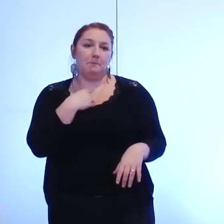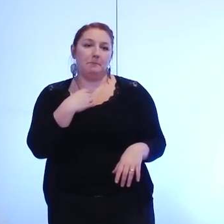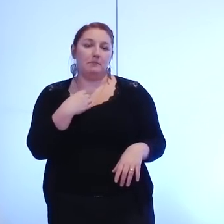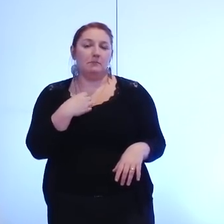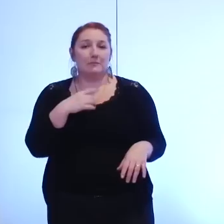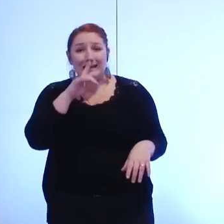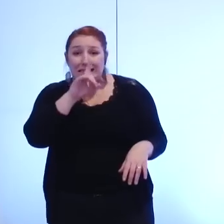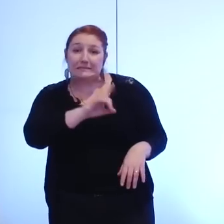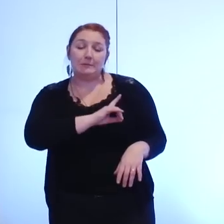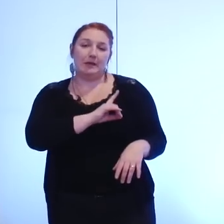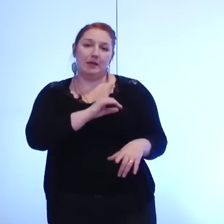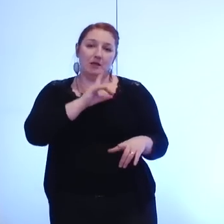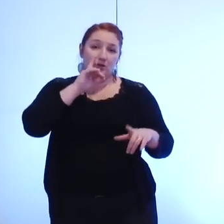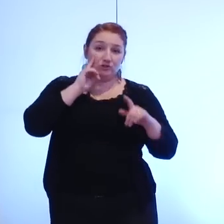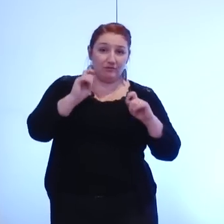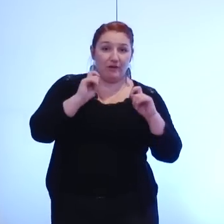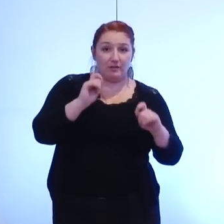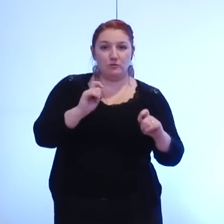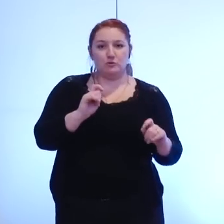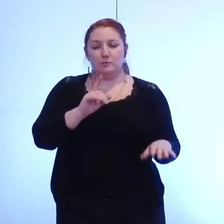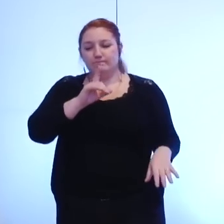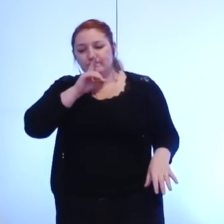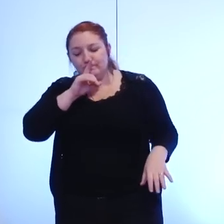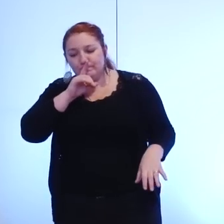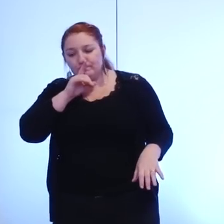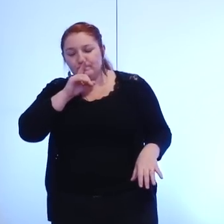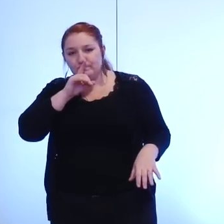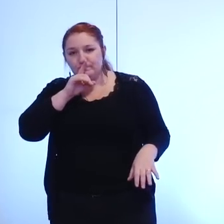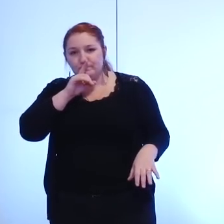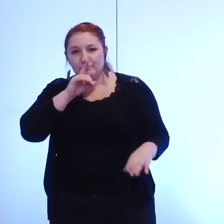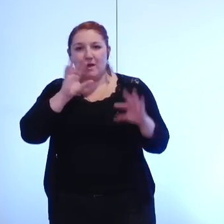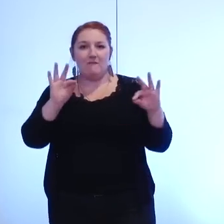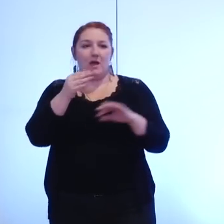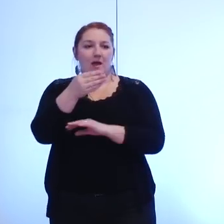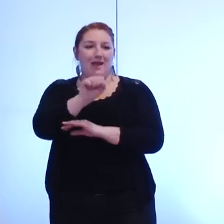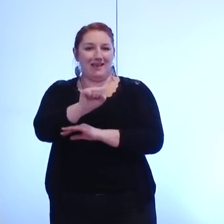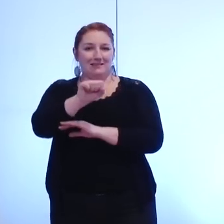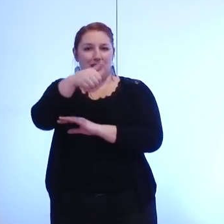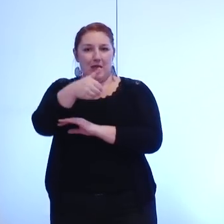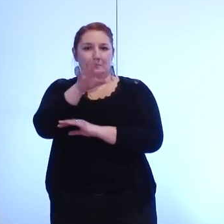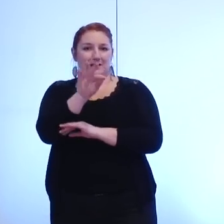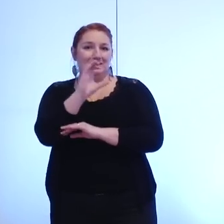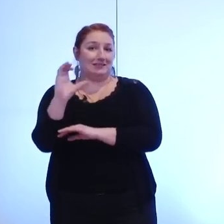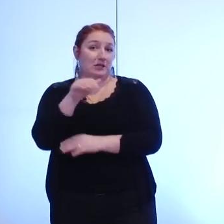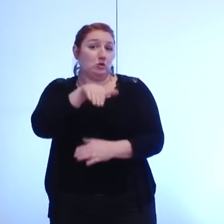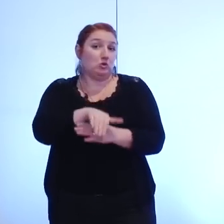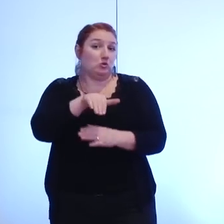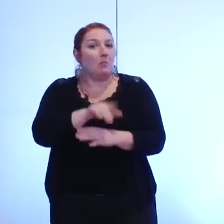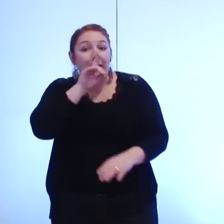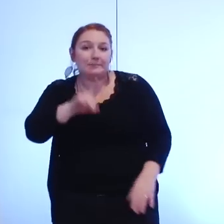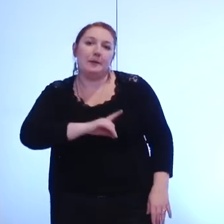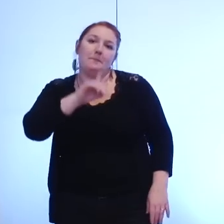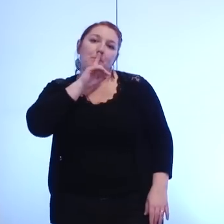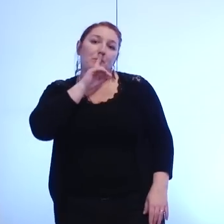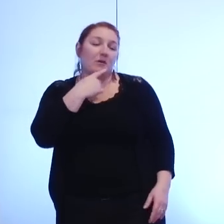soin de ne pas m'exprimer la situation concernant le syndicat ministre des transports en commun ce soir ne me